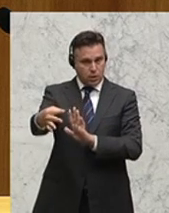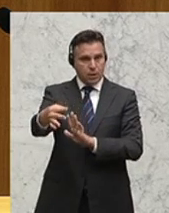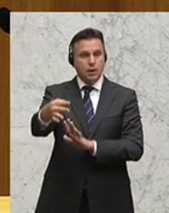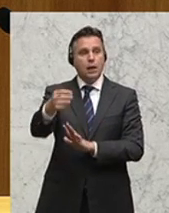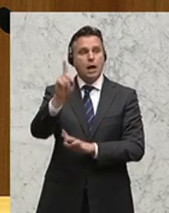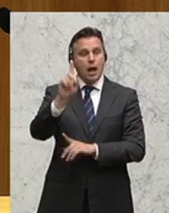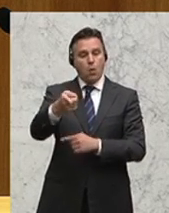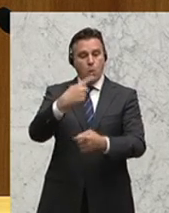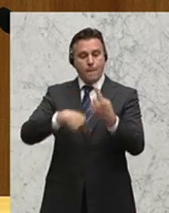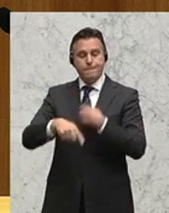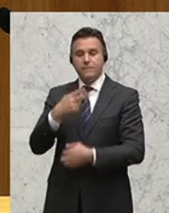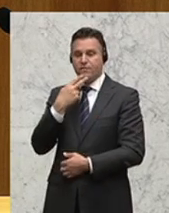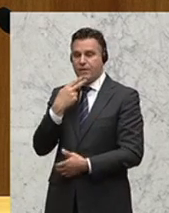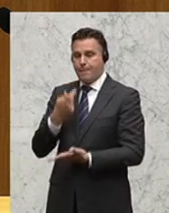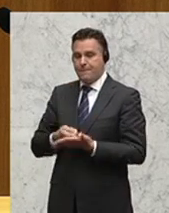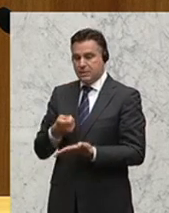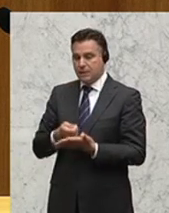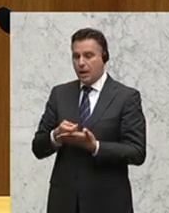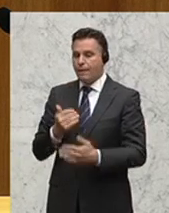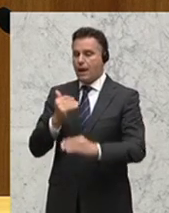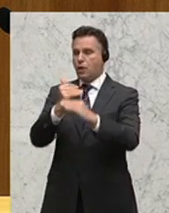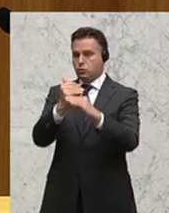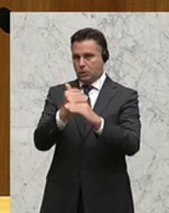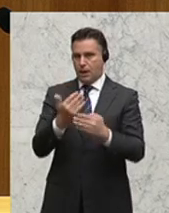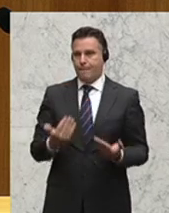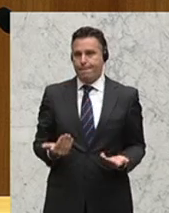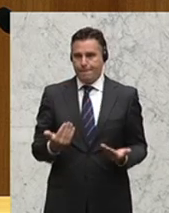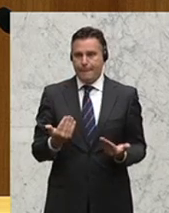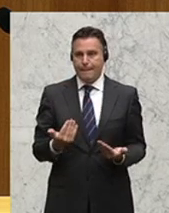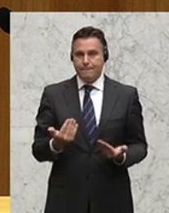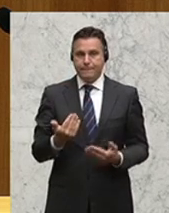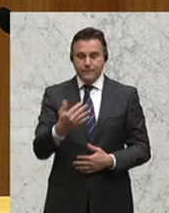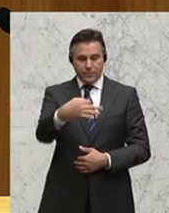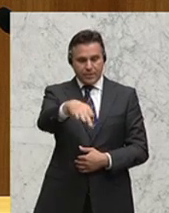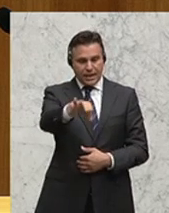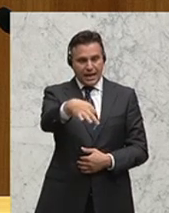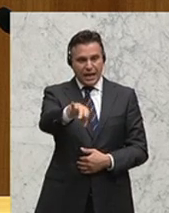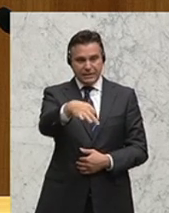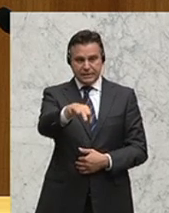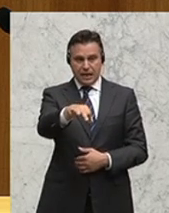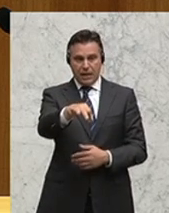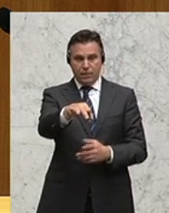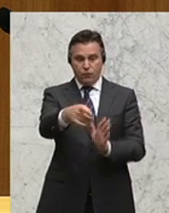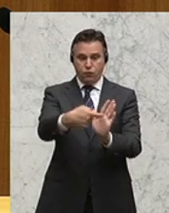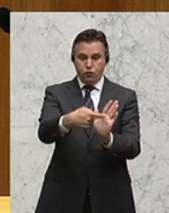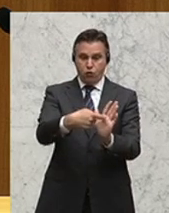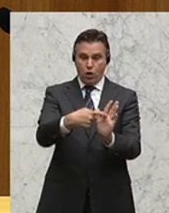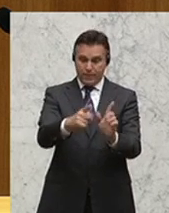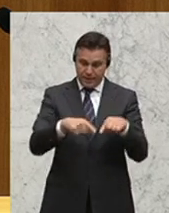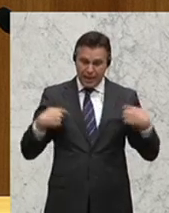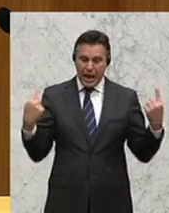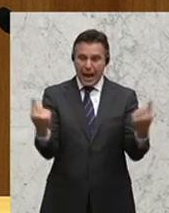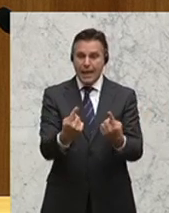Leistungen finanzieren und erbringen. Der Einzelne darf von der Gemeinschaft immer nur das fordern, was er aus